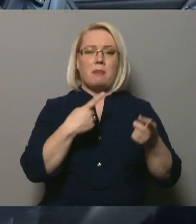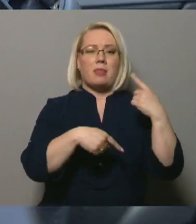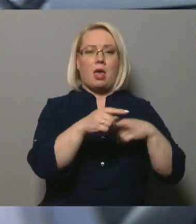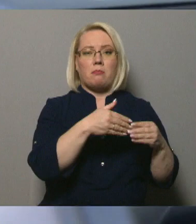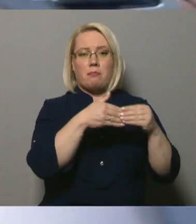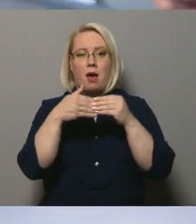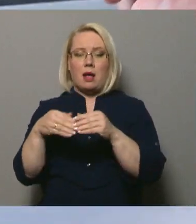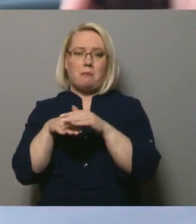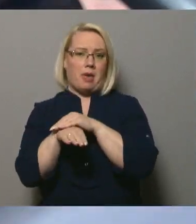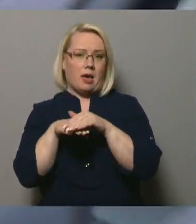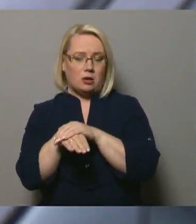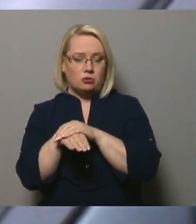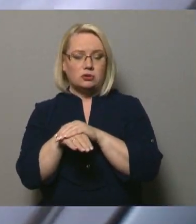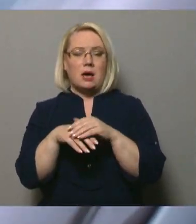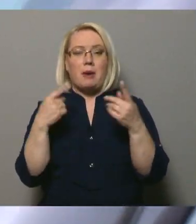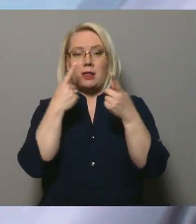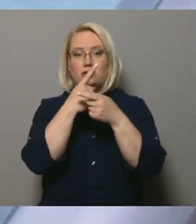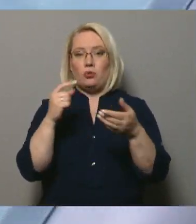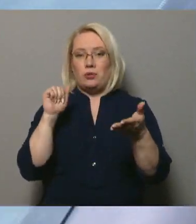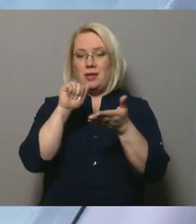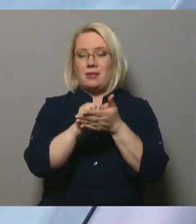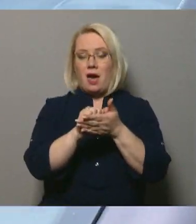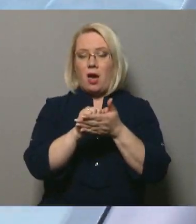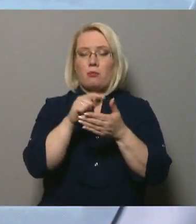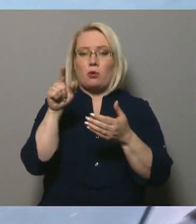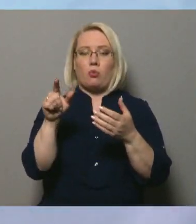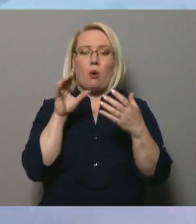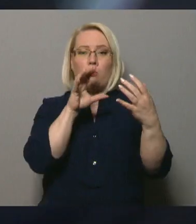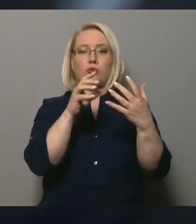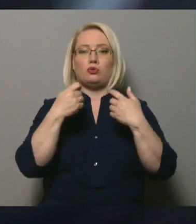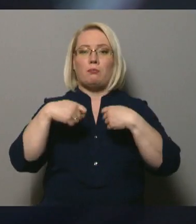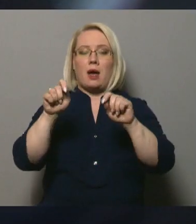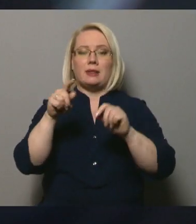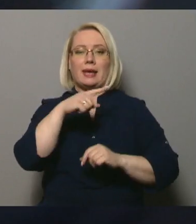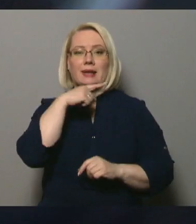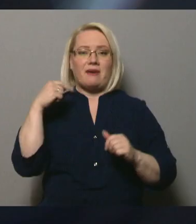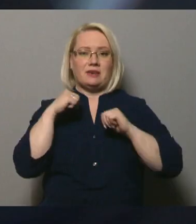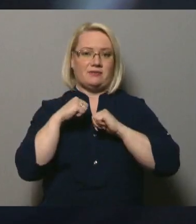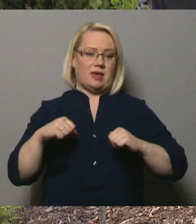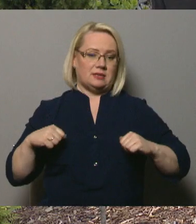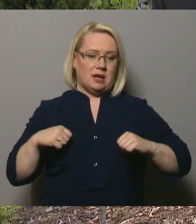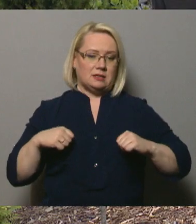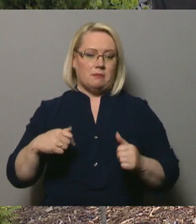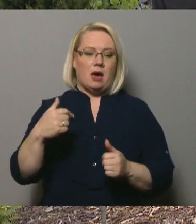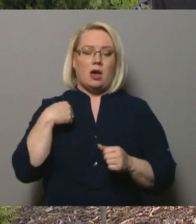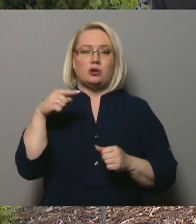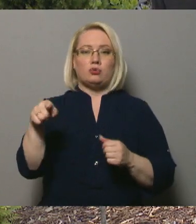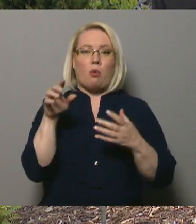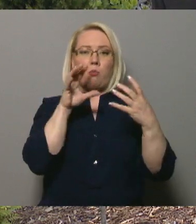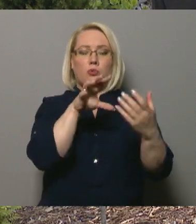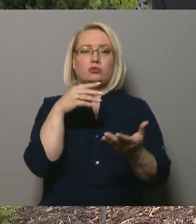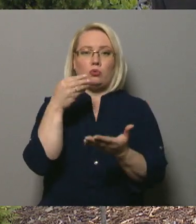bēgļus. Zīmīgi, sludinājumā noskatīto busiņu pārdevi neviens cits, kā Krievijas vēstniecība. Es viņu nopirku